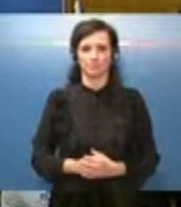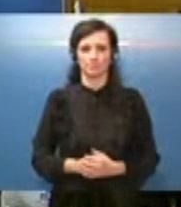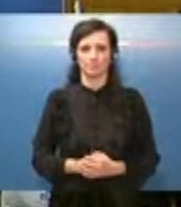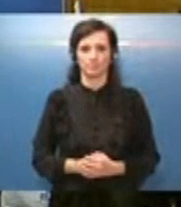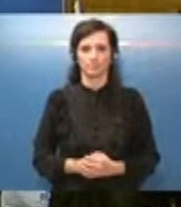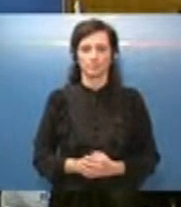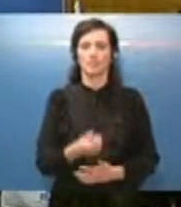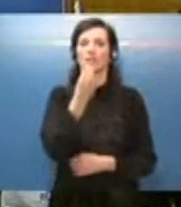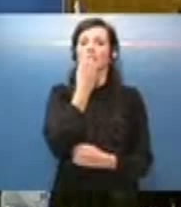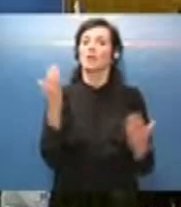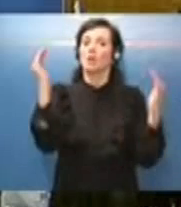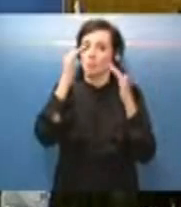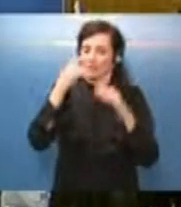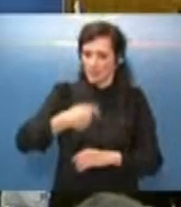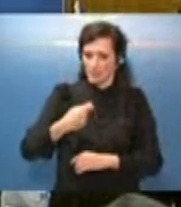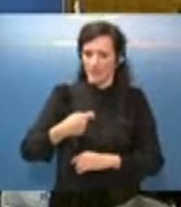presidente buonasera